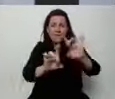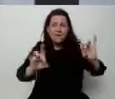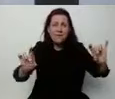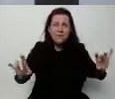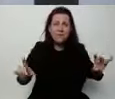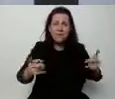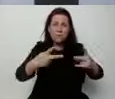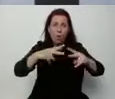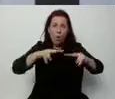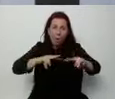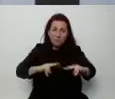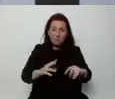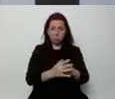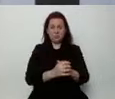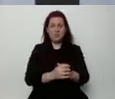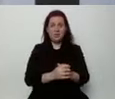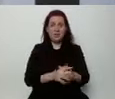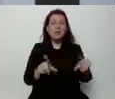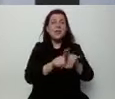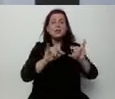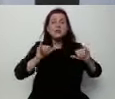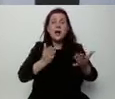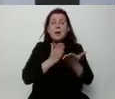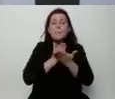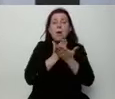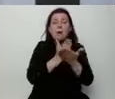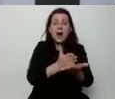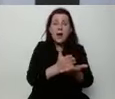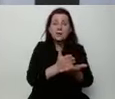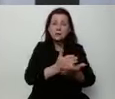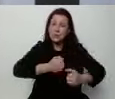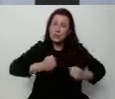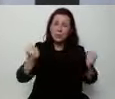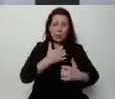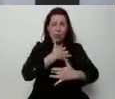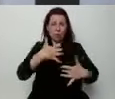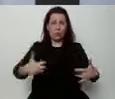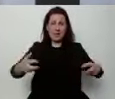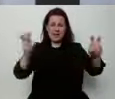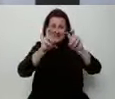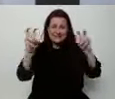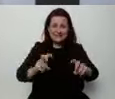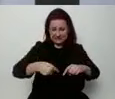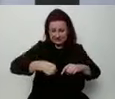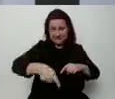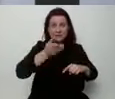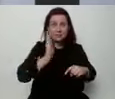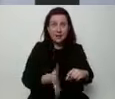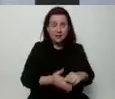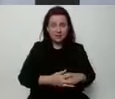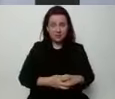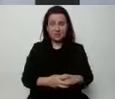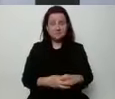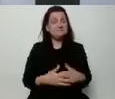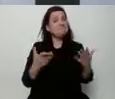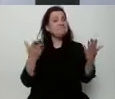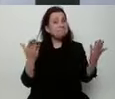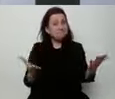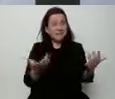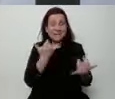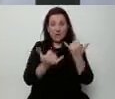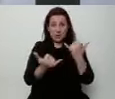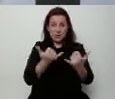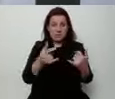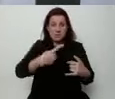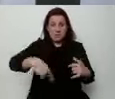Ale przede wszystkim, jak poradzić sobie z jednym z największych kryzysów gospodarczych, który przed nami. I niestety, jeżeli patrzymy,